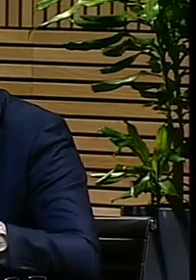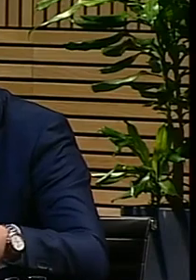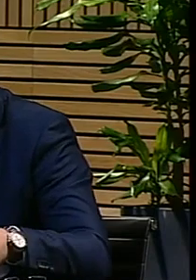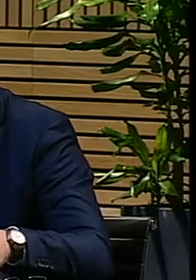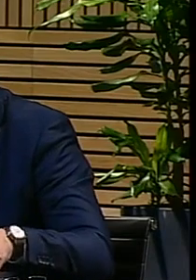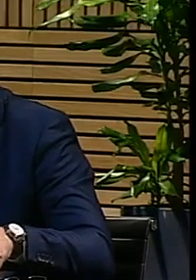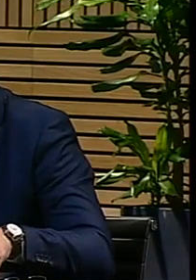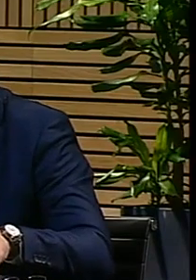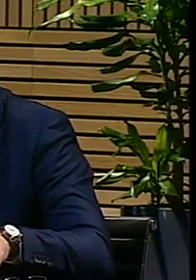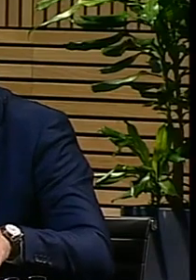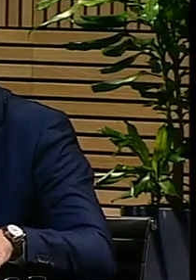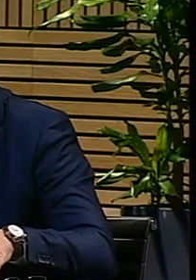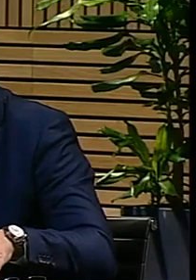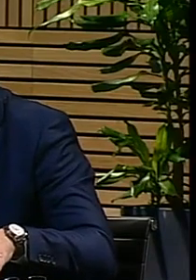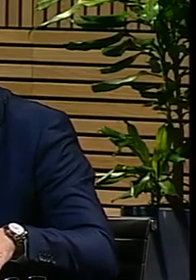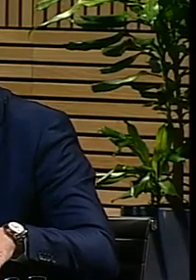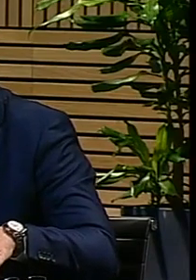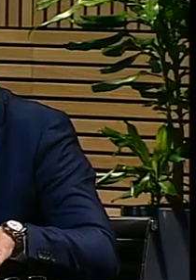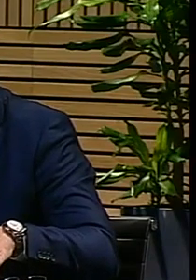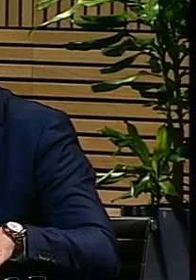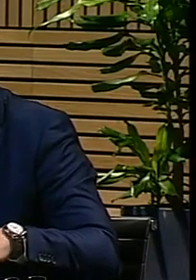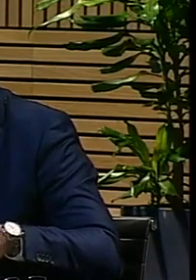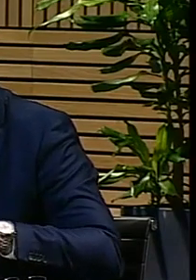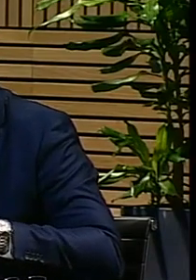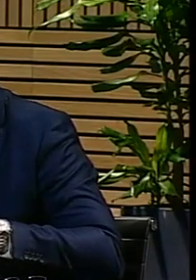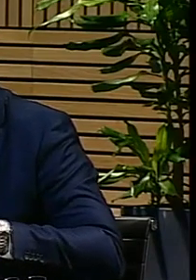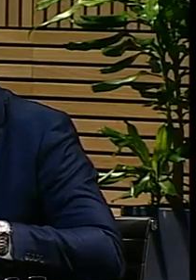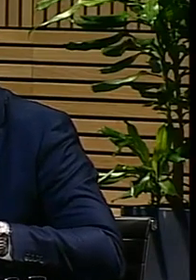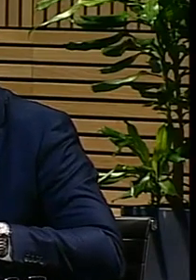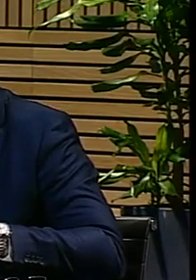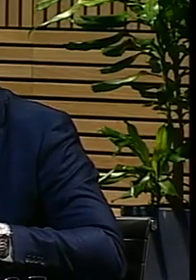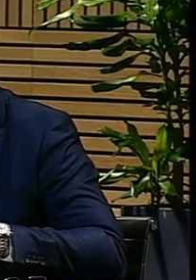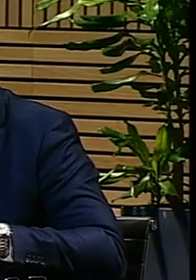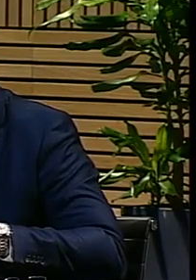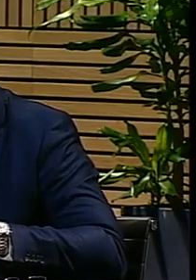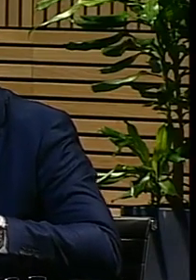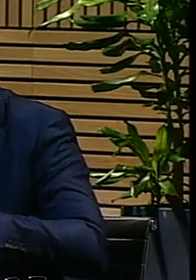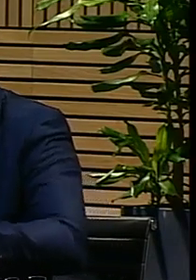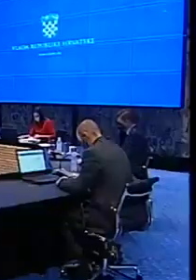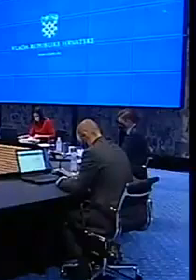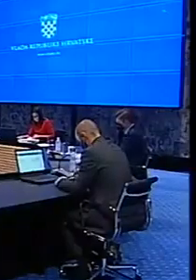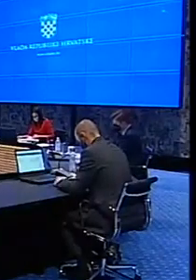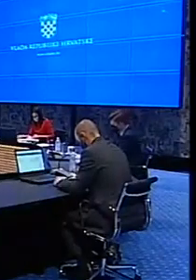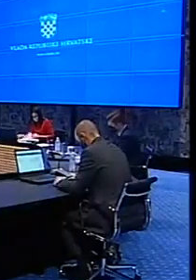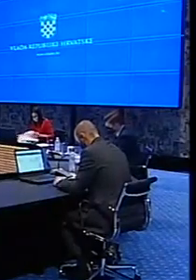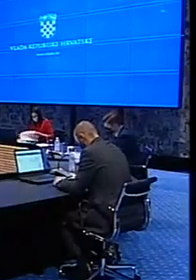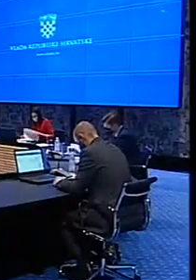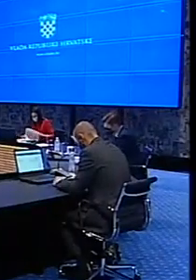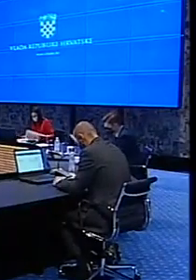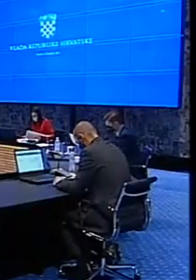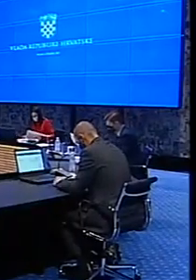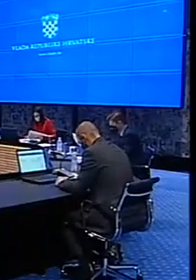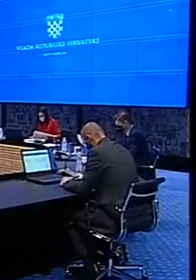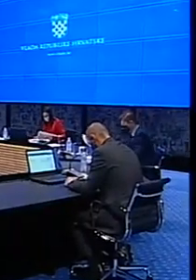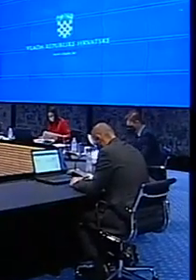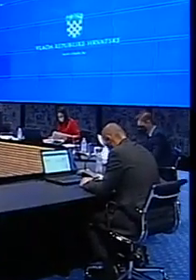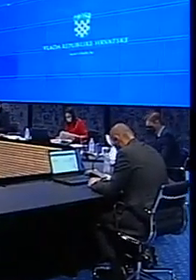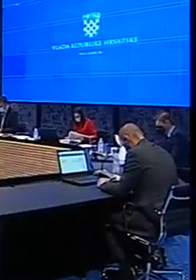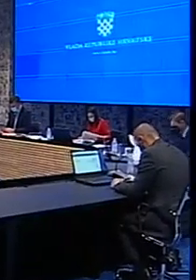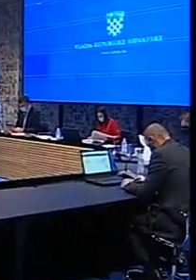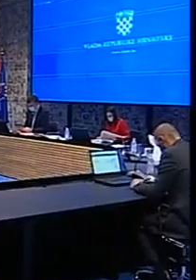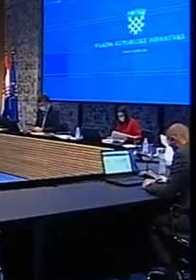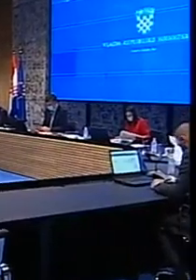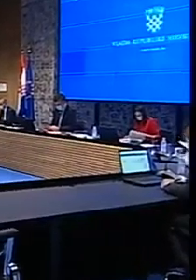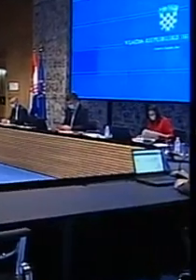kao važna poveznica pacijenata s koordinatorima u bolnicama i Hrvatskom zavodu zdravstveno osiguranje. U prvih nekoliko dana zabilježeno je